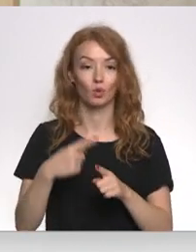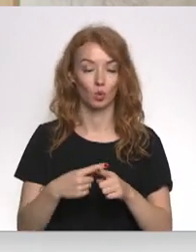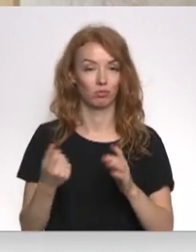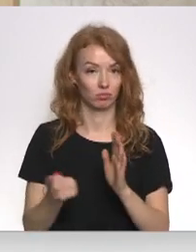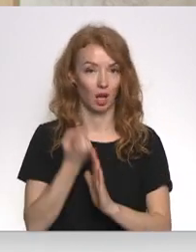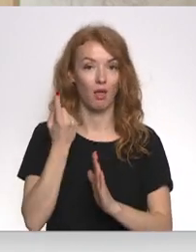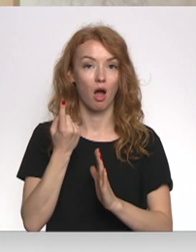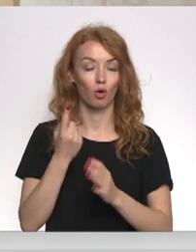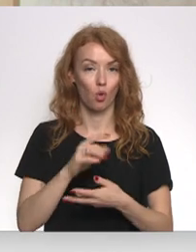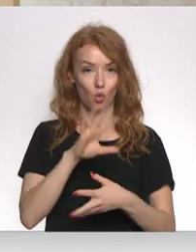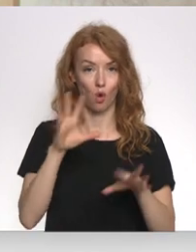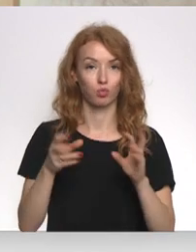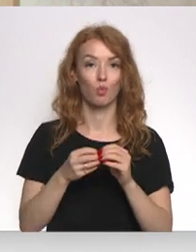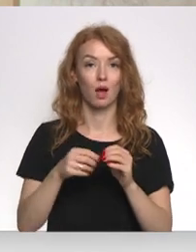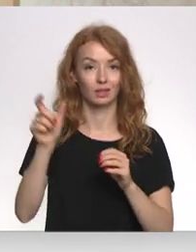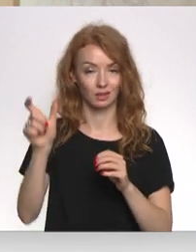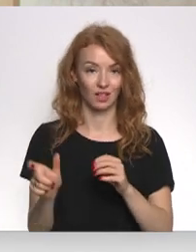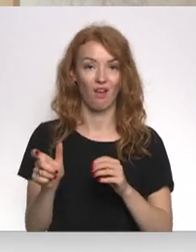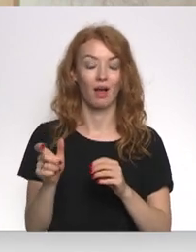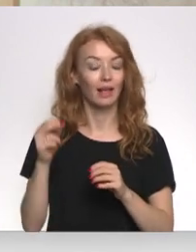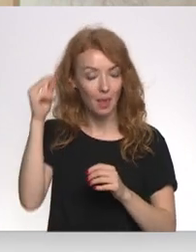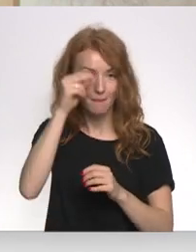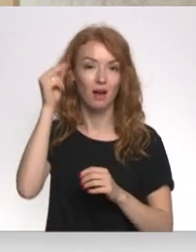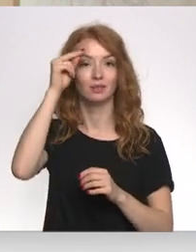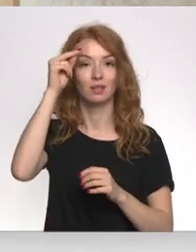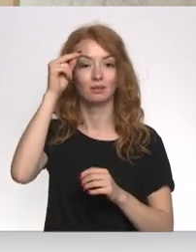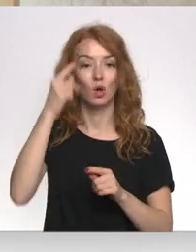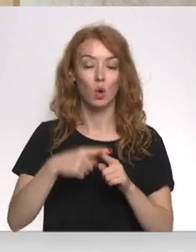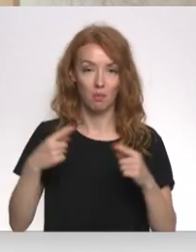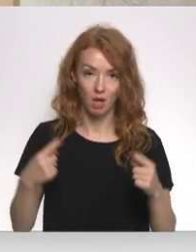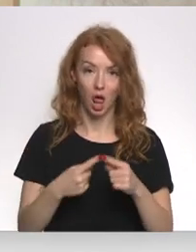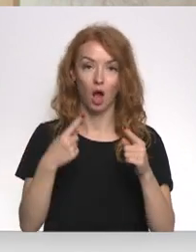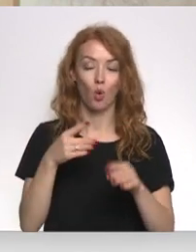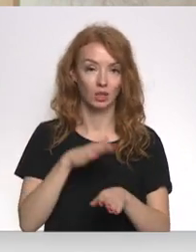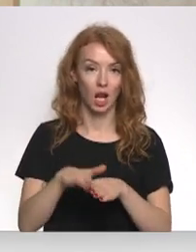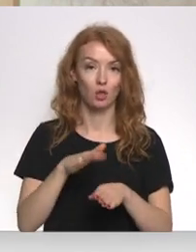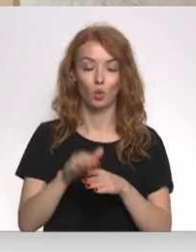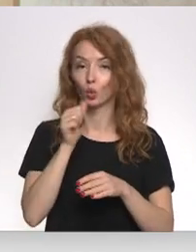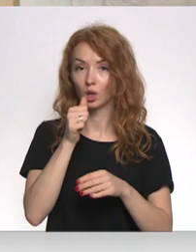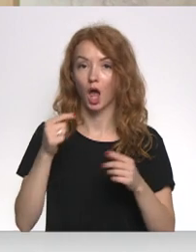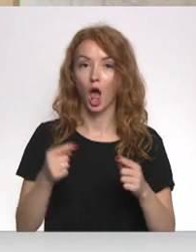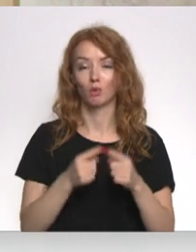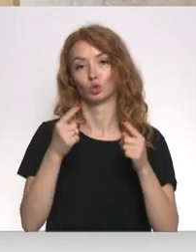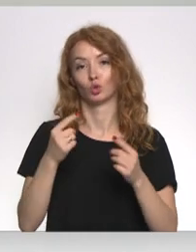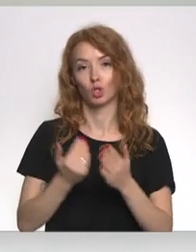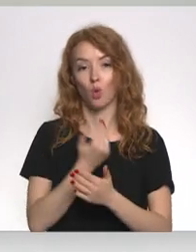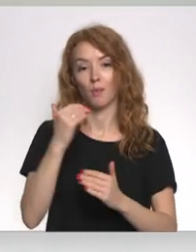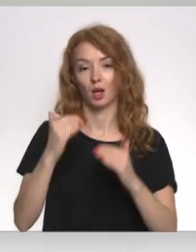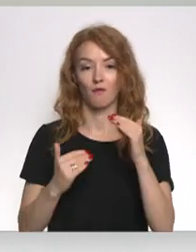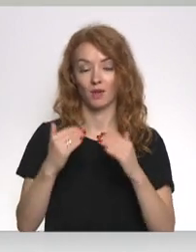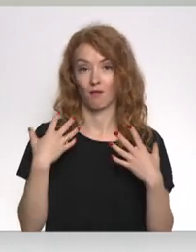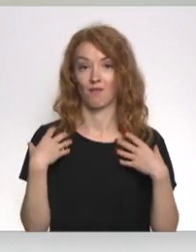sanāk kopumā cilvēki iemācījās un pielāgojās lietot ūdeni atbilstoši jaunam grafikam.